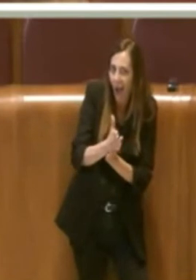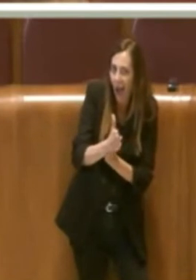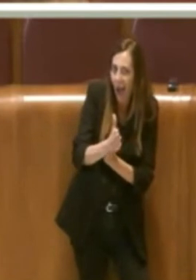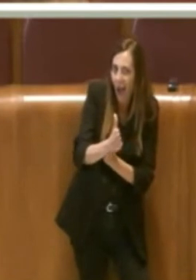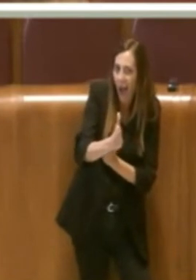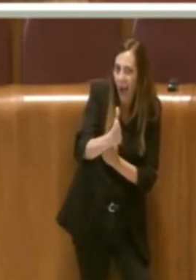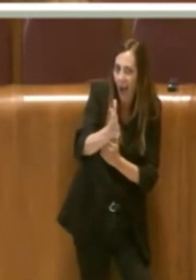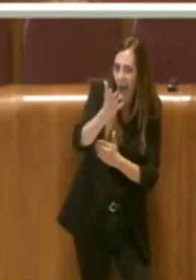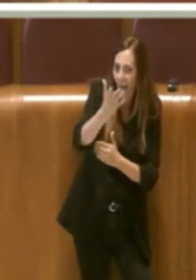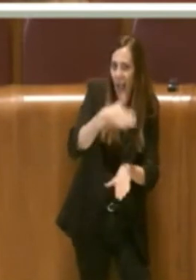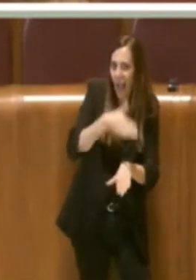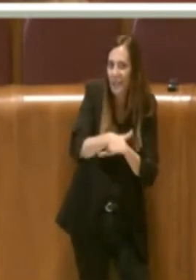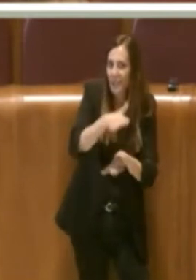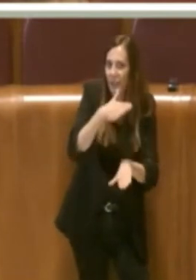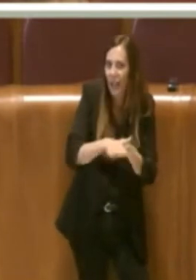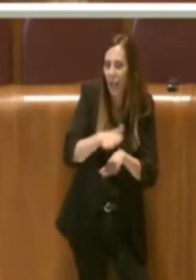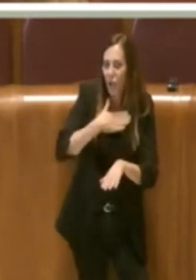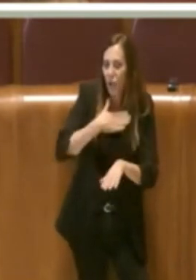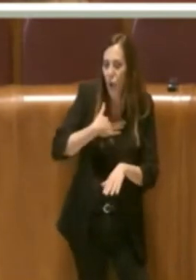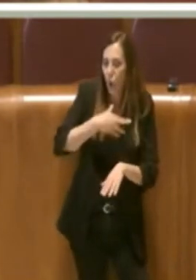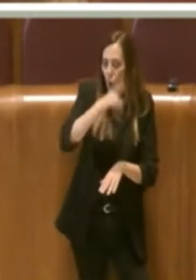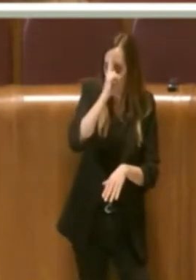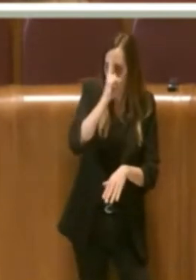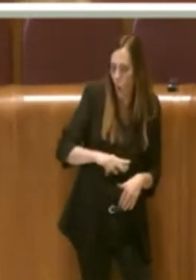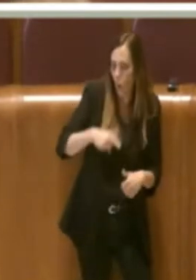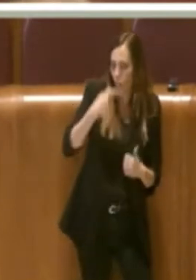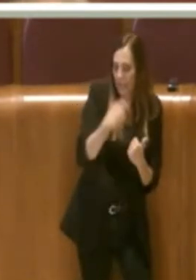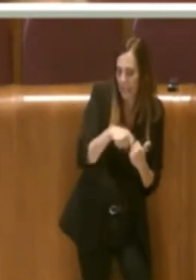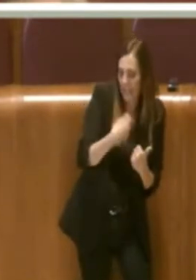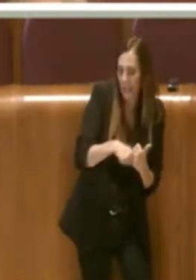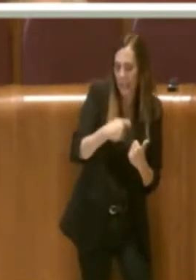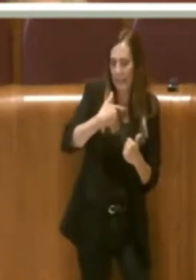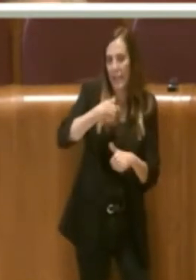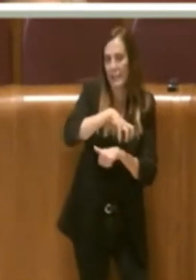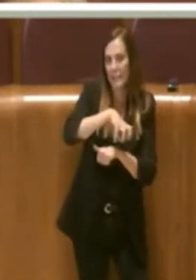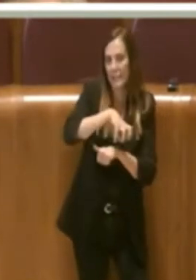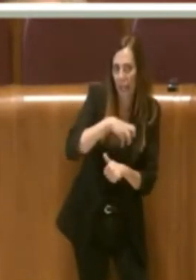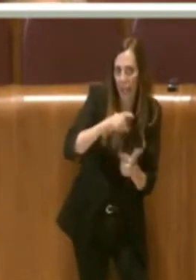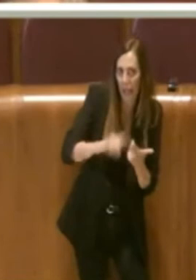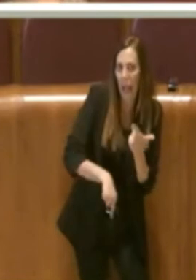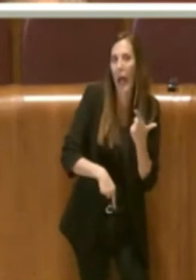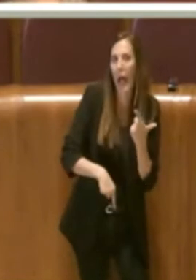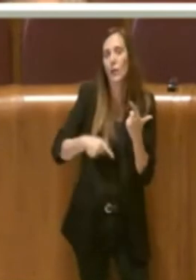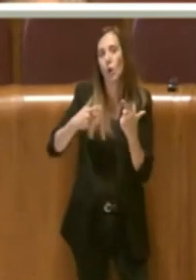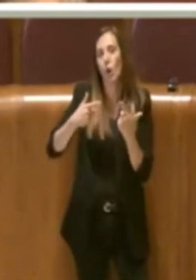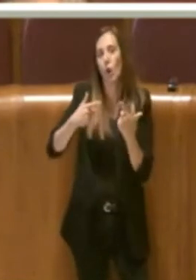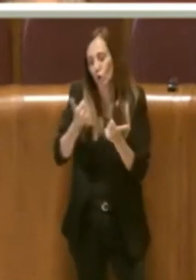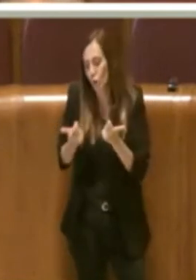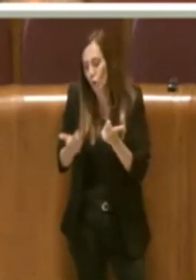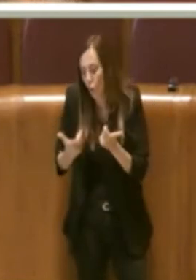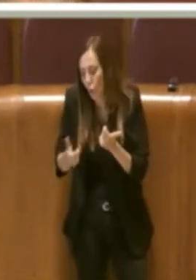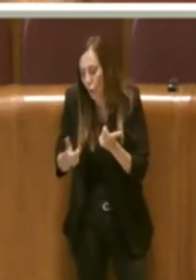di presidente, segretario, scrutatore perché chiaramente non si possono